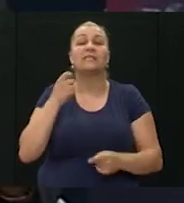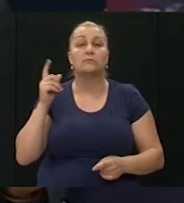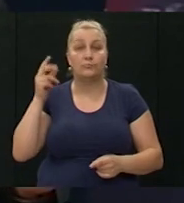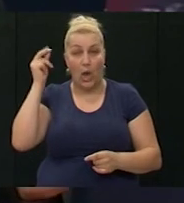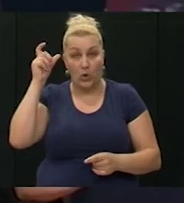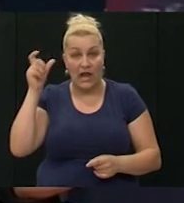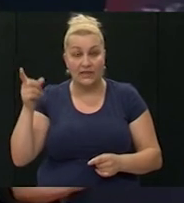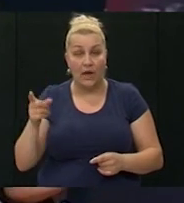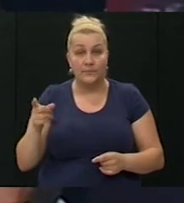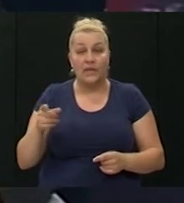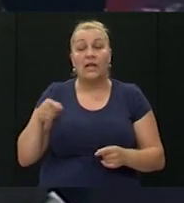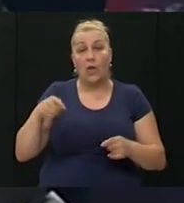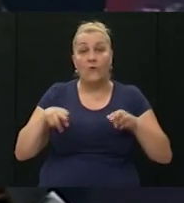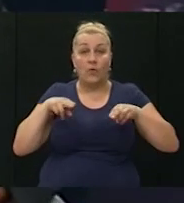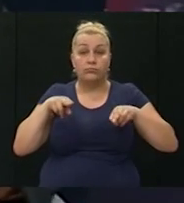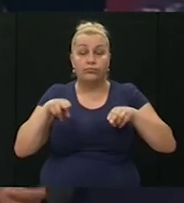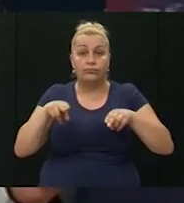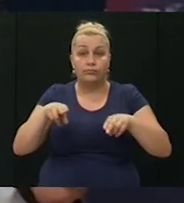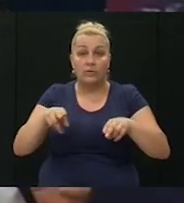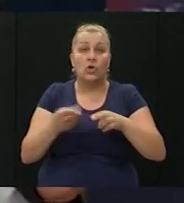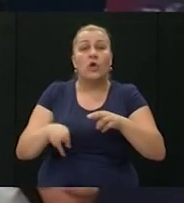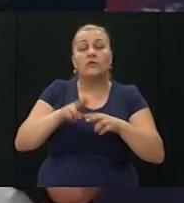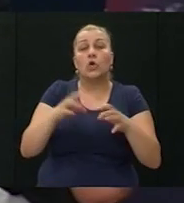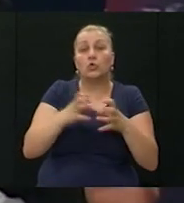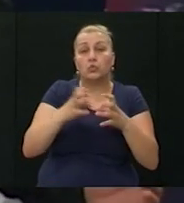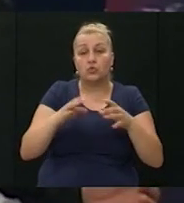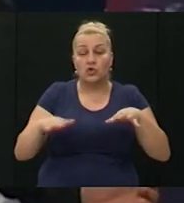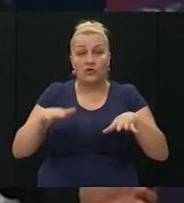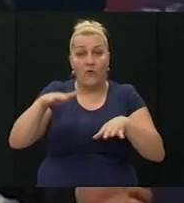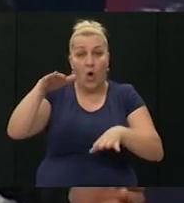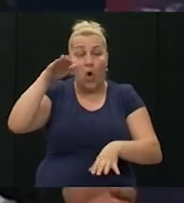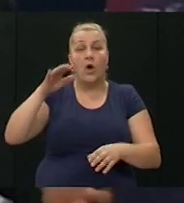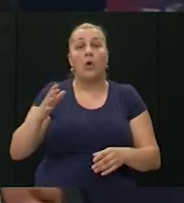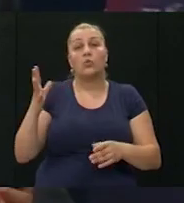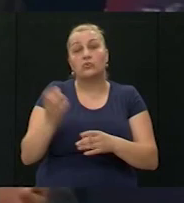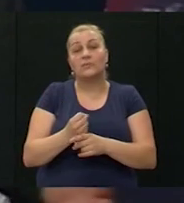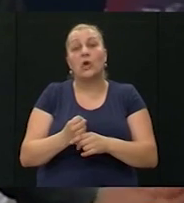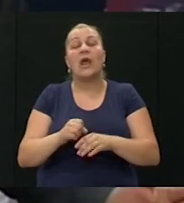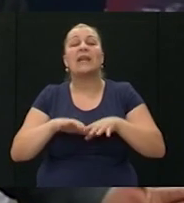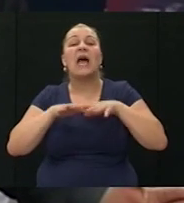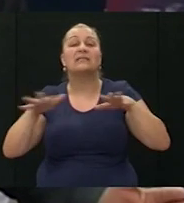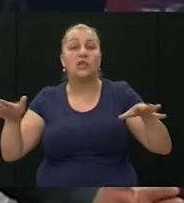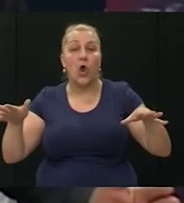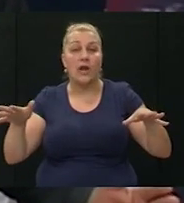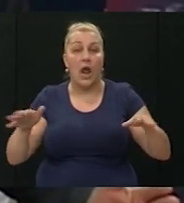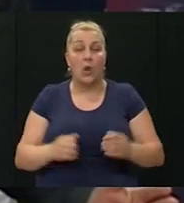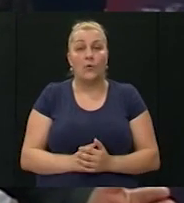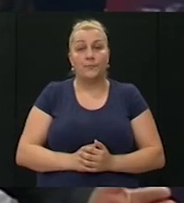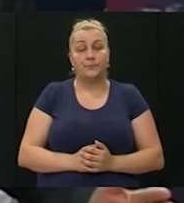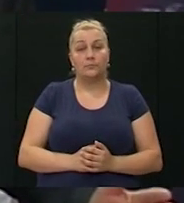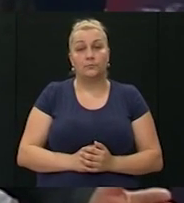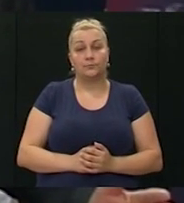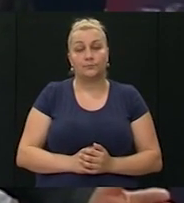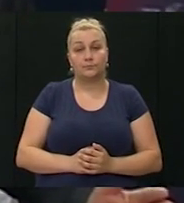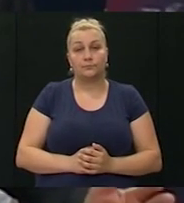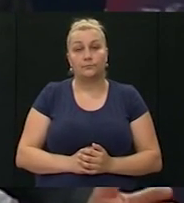da bi to otklizalo sa povećanjem raslojavanja u društvu, otklizalo ipak na nacionalno raslojavanje, makar ni to nije bilo